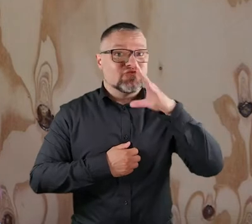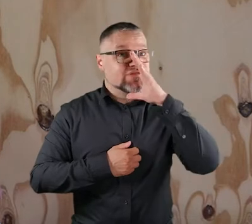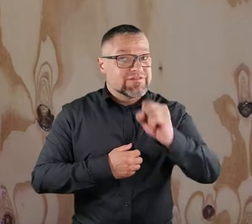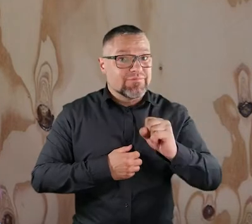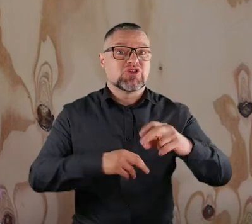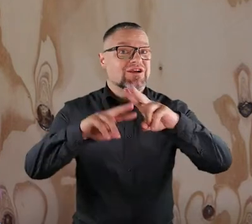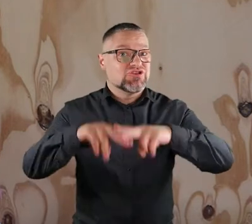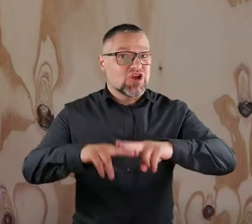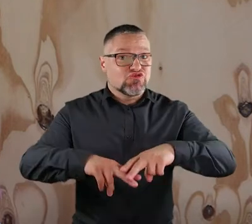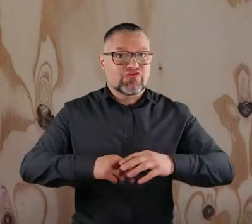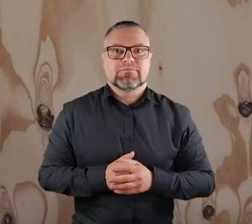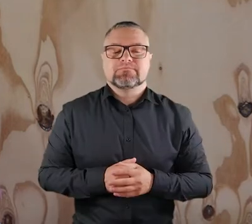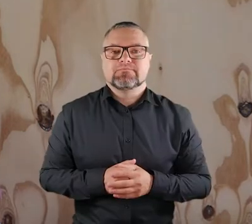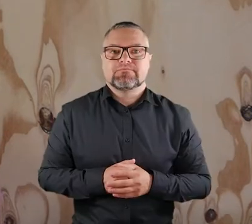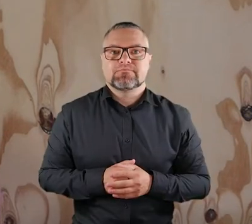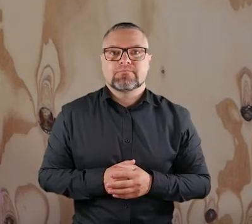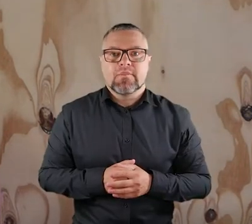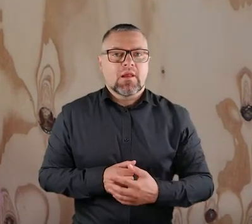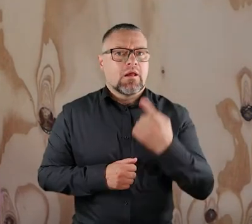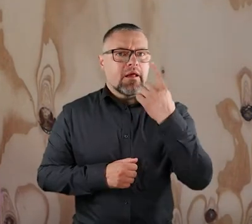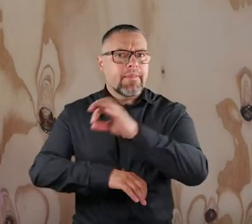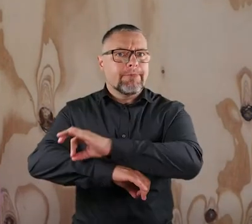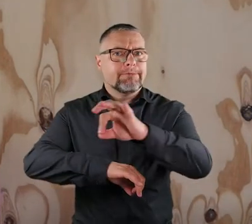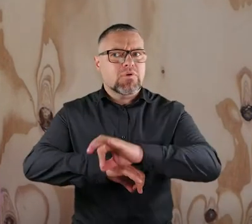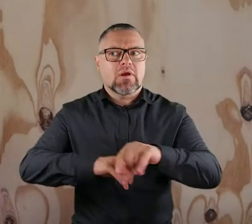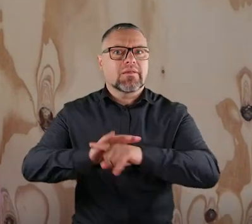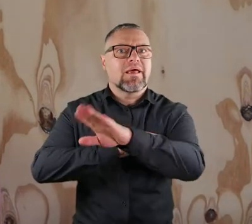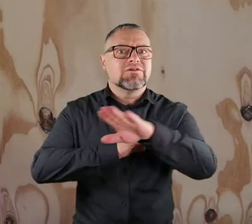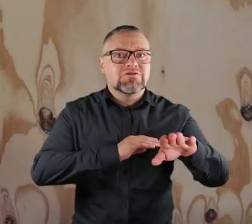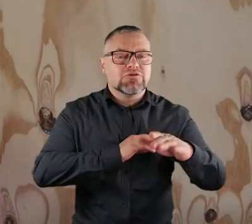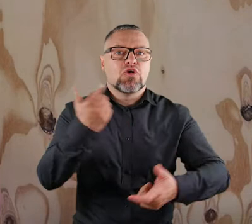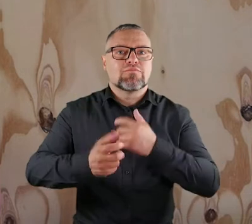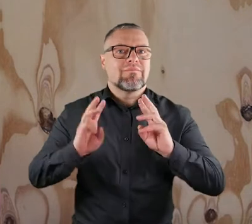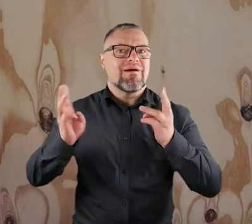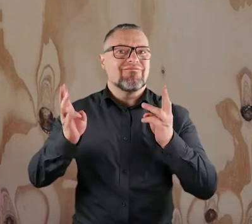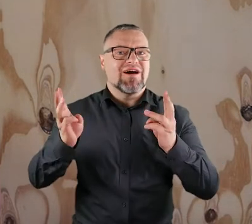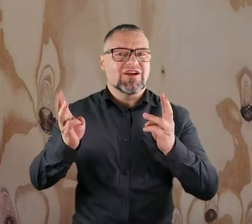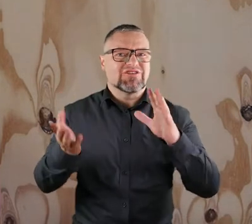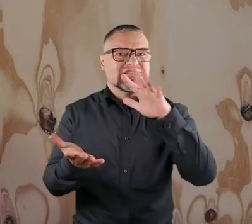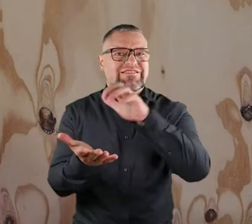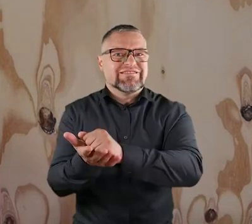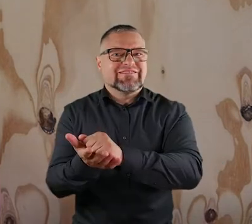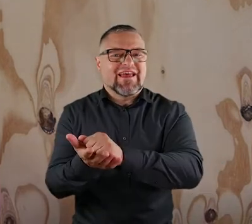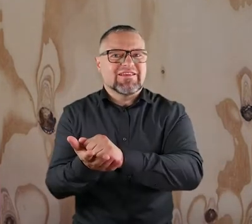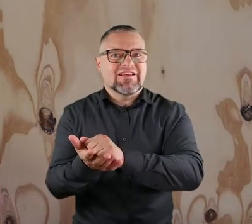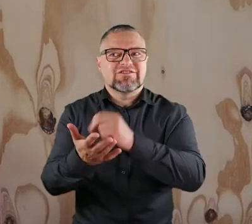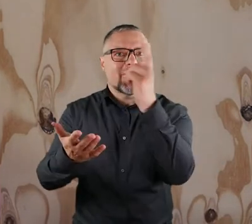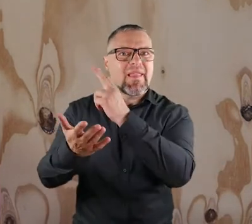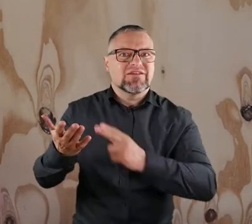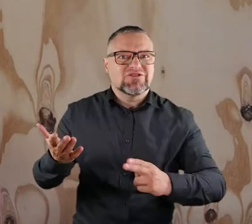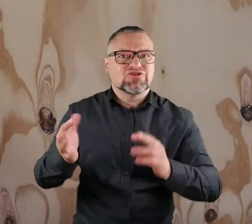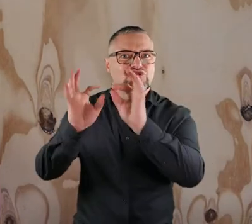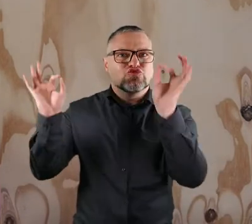Chorzowie, w Zabrzu i w Rzeszowie. Jednym z projektów dla naszych podopiecznych są warsztaty aktyterapeutyczne na oddziałach.